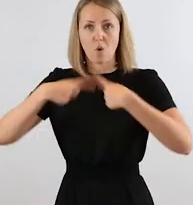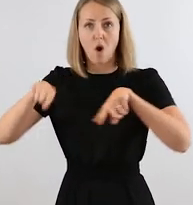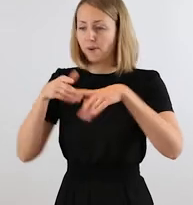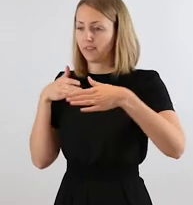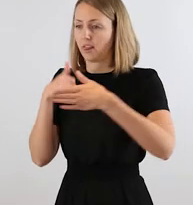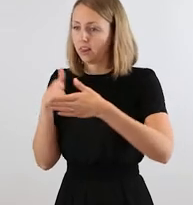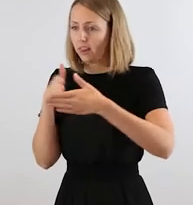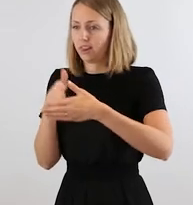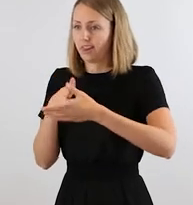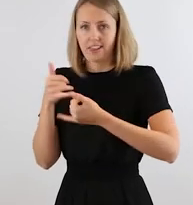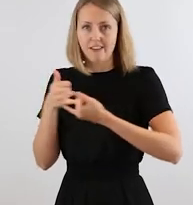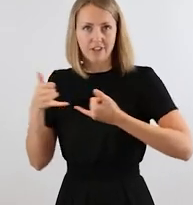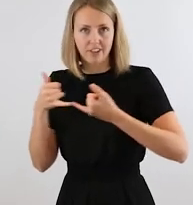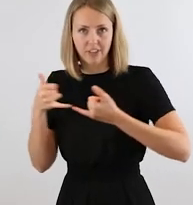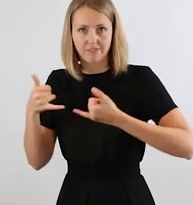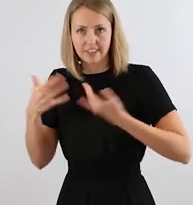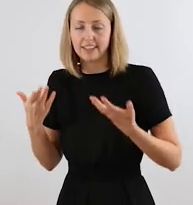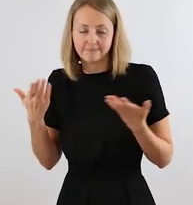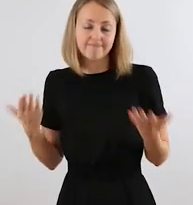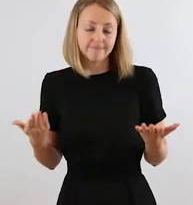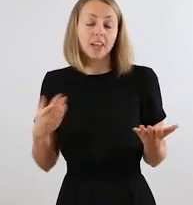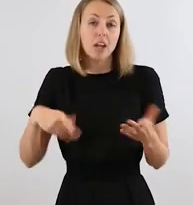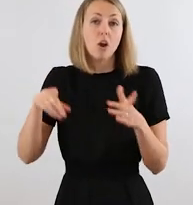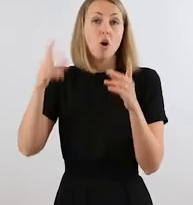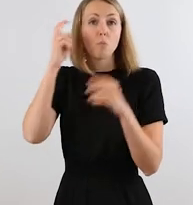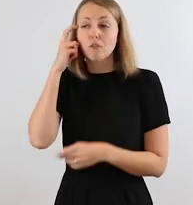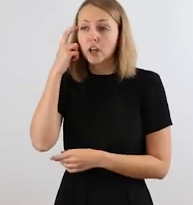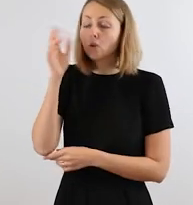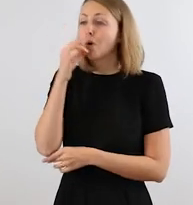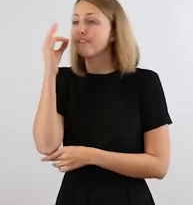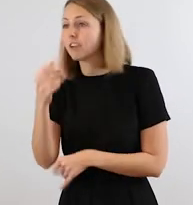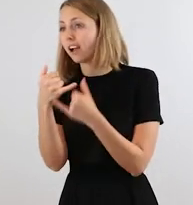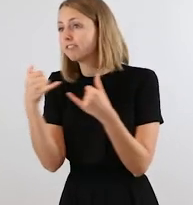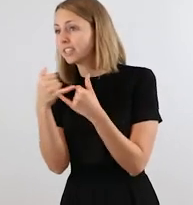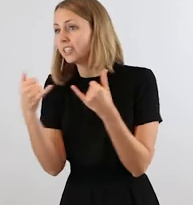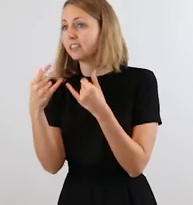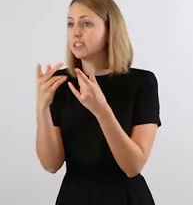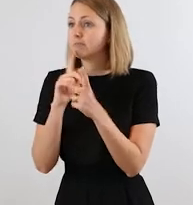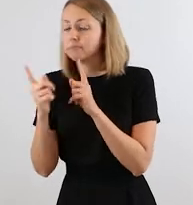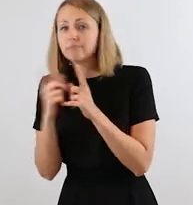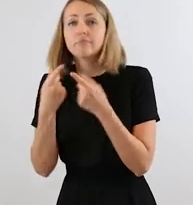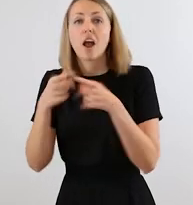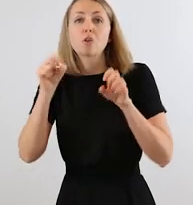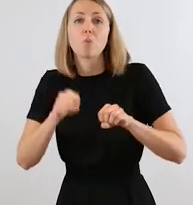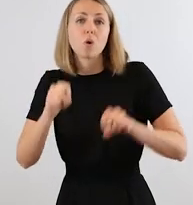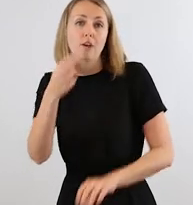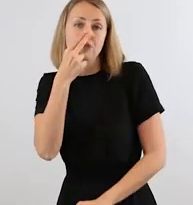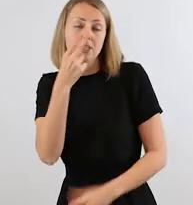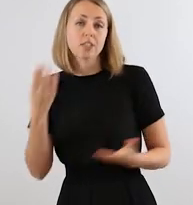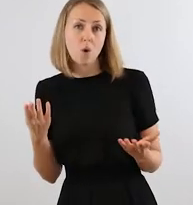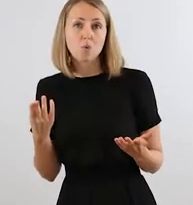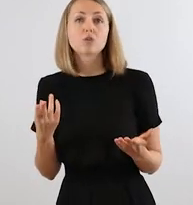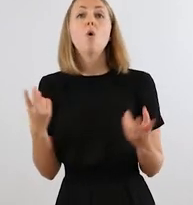wenn Veranstaltungssäle nicht zugänglich waren, und dann mit den Professoren ins Gespräch zu gehen, was es für